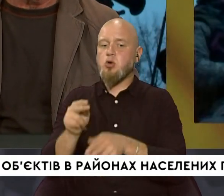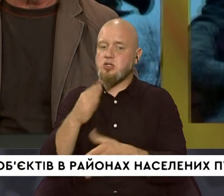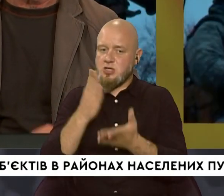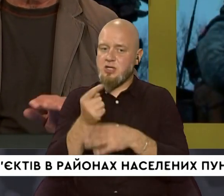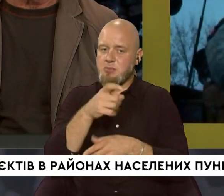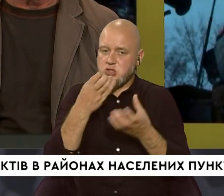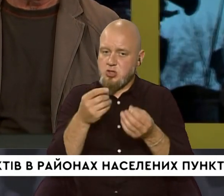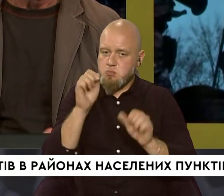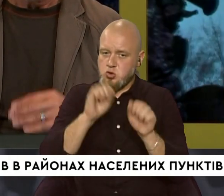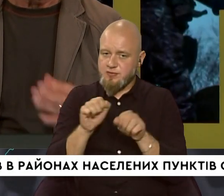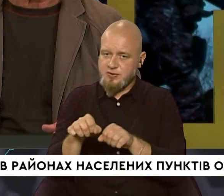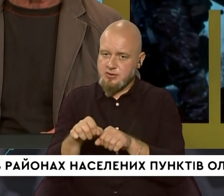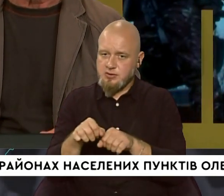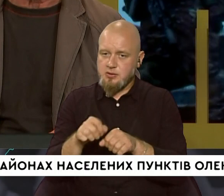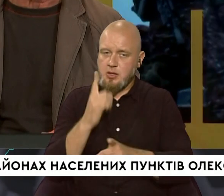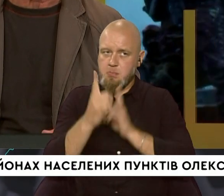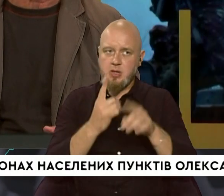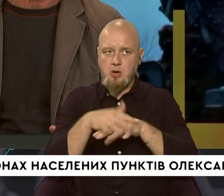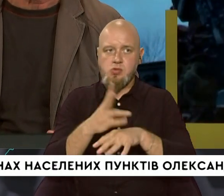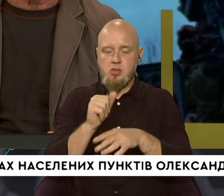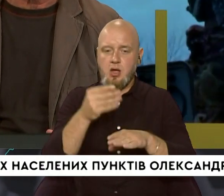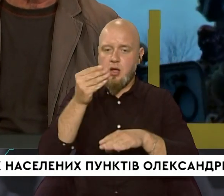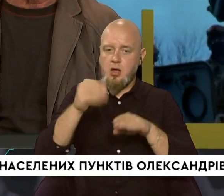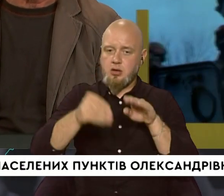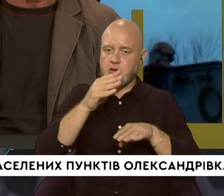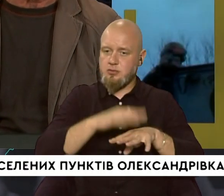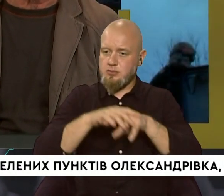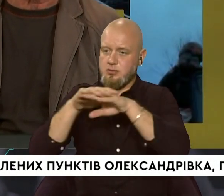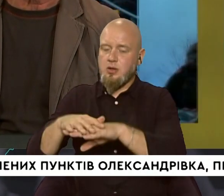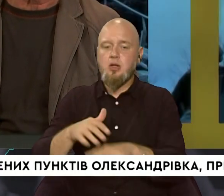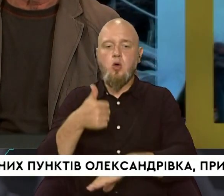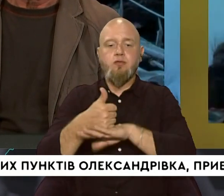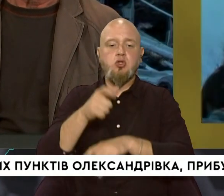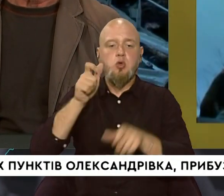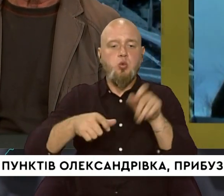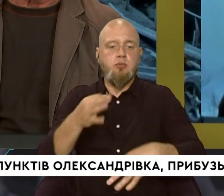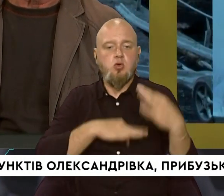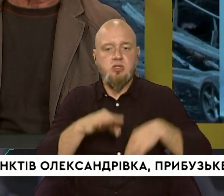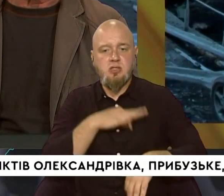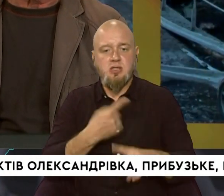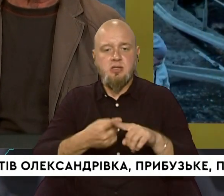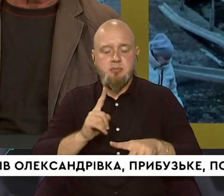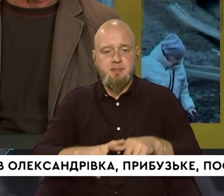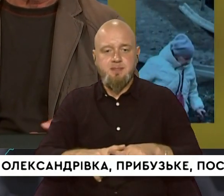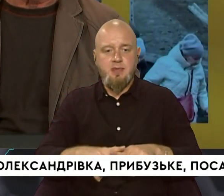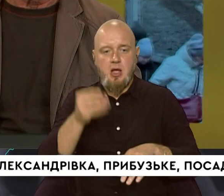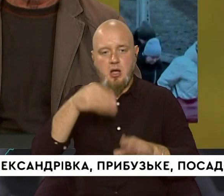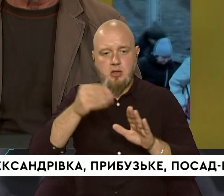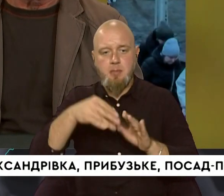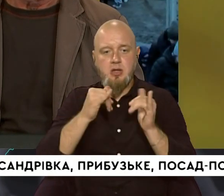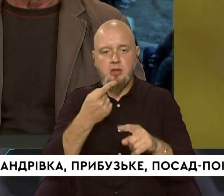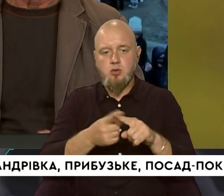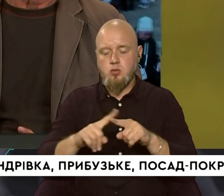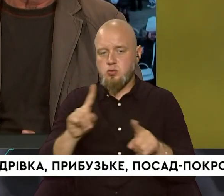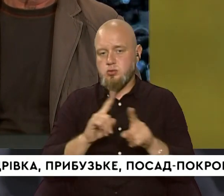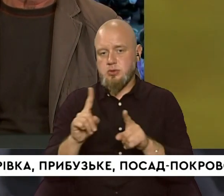можливість перераховувати на картки? Найголовніше людям скористатися тими картками для того,